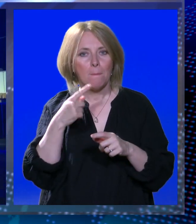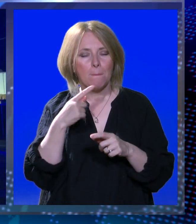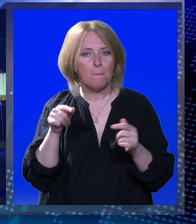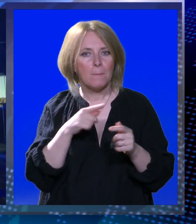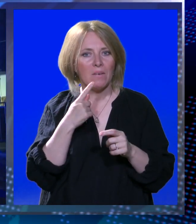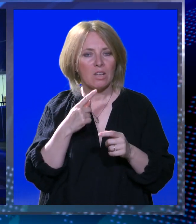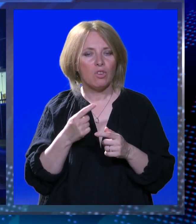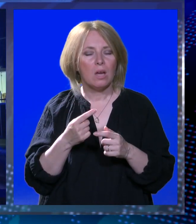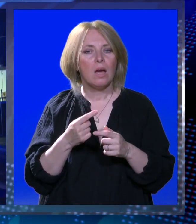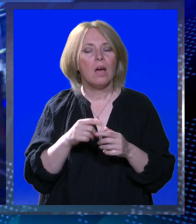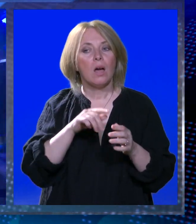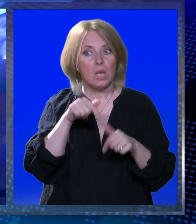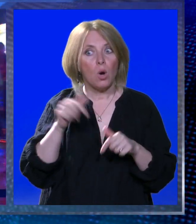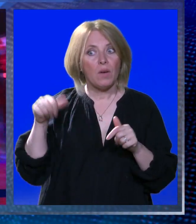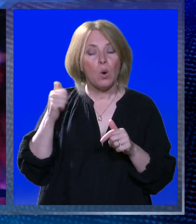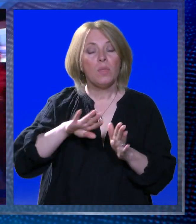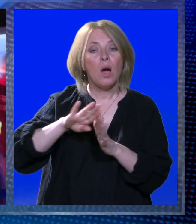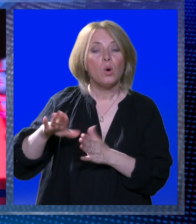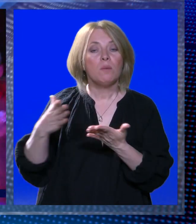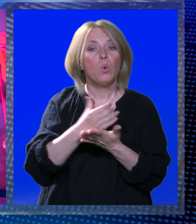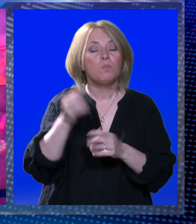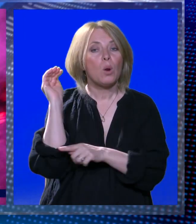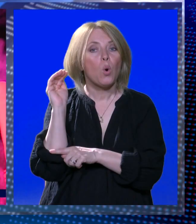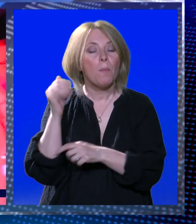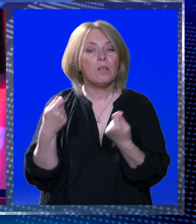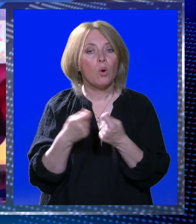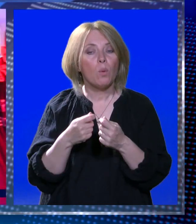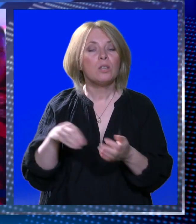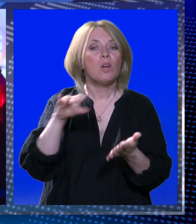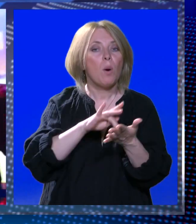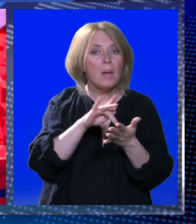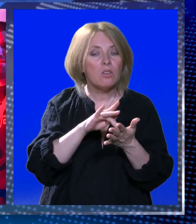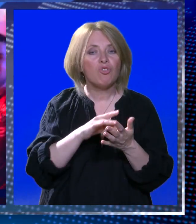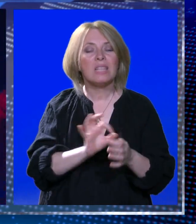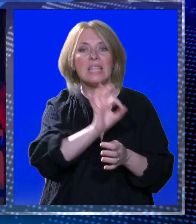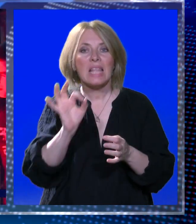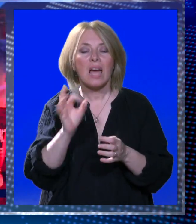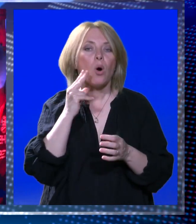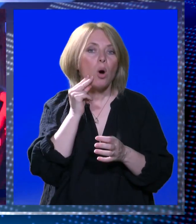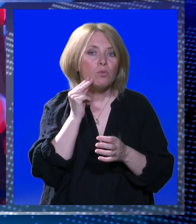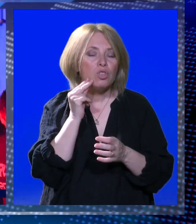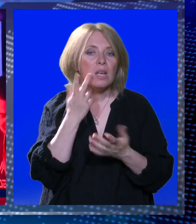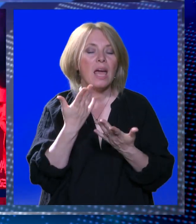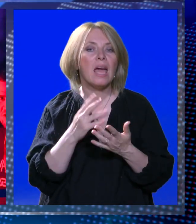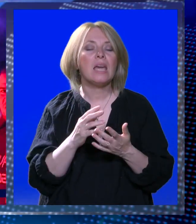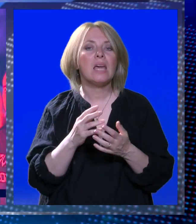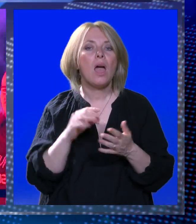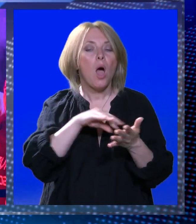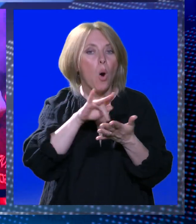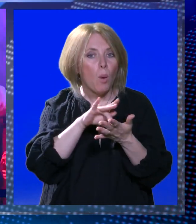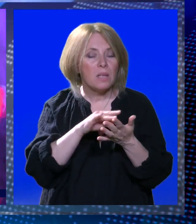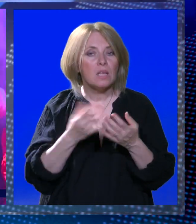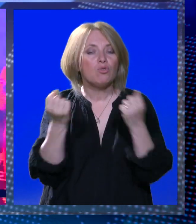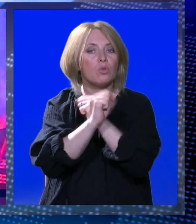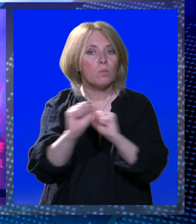I ove godine ćemo osim uspjeha rukometnog kluba obilježiti i Dan općine i obljetnicu oslobođenja